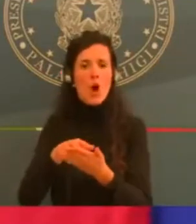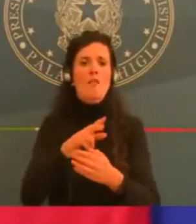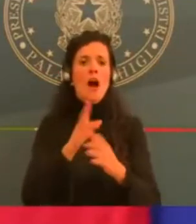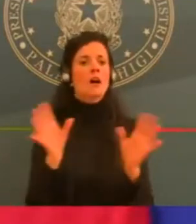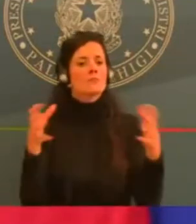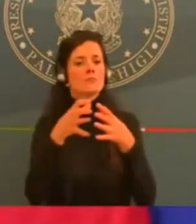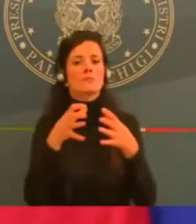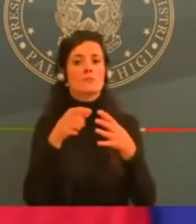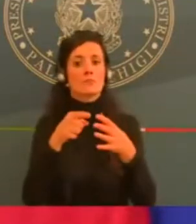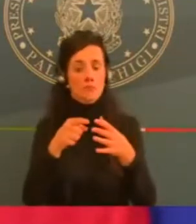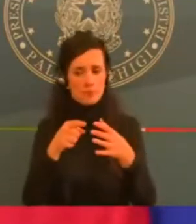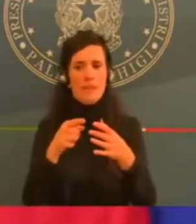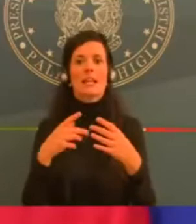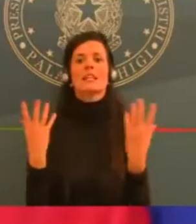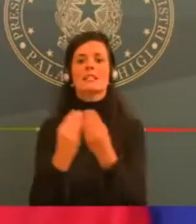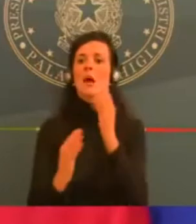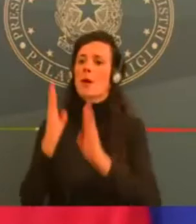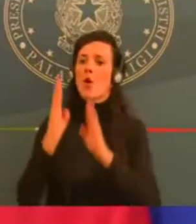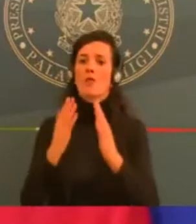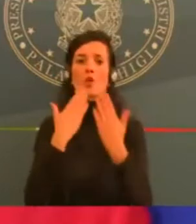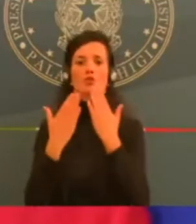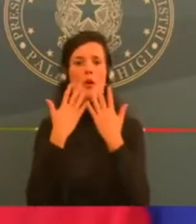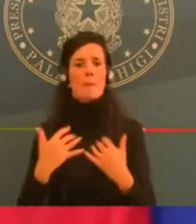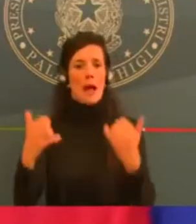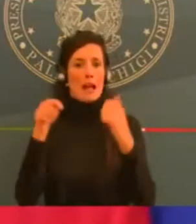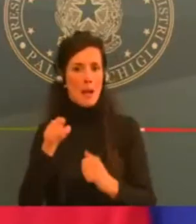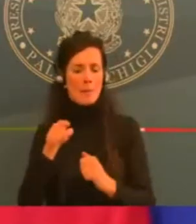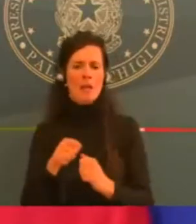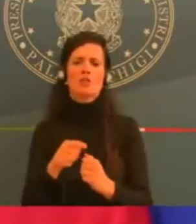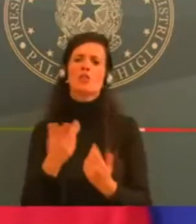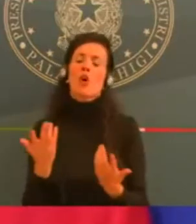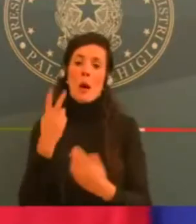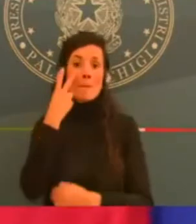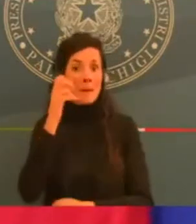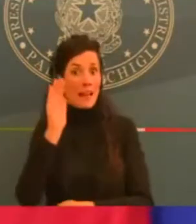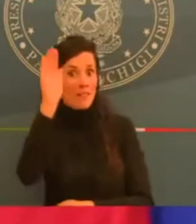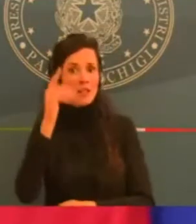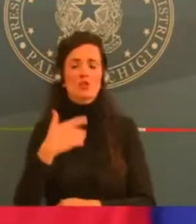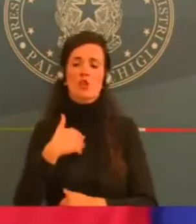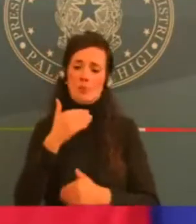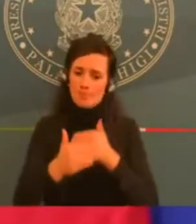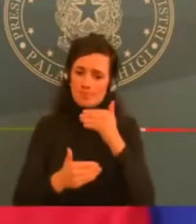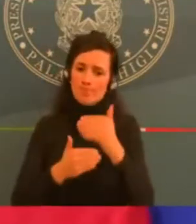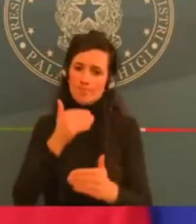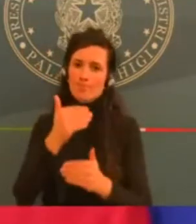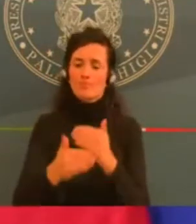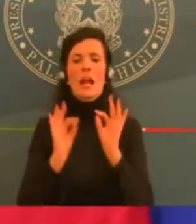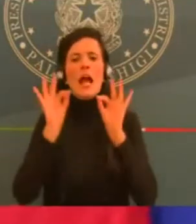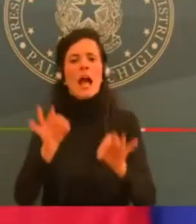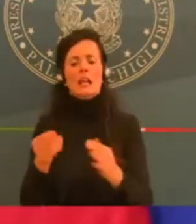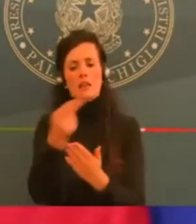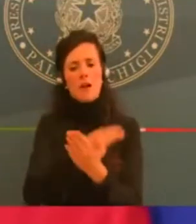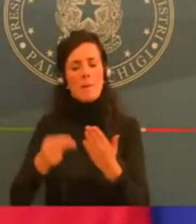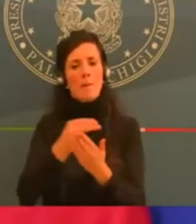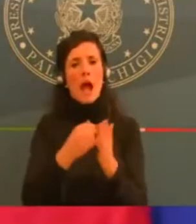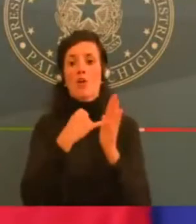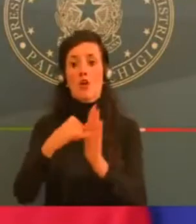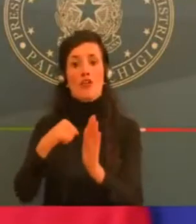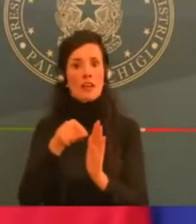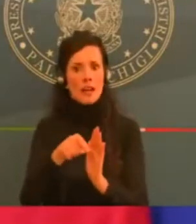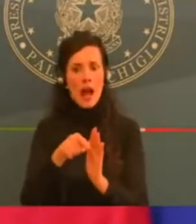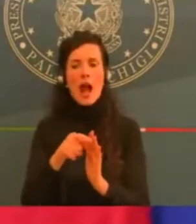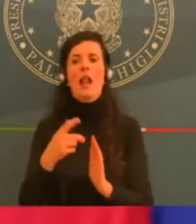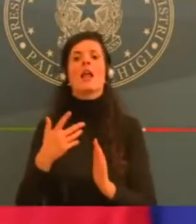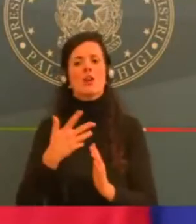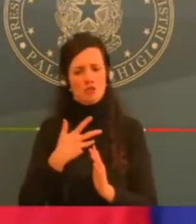possibilità di passare più volte al Parlamento e di avere un pieno confronto con tutti. Ovviamente partendo dalle forze di maggioranza, abbiamo l